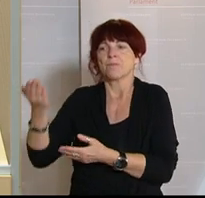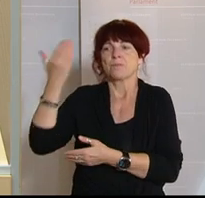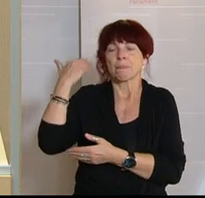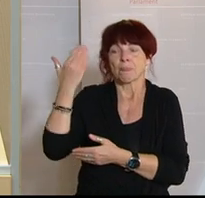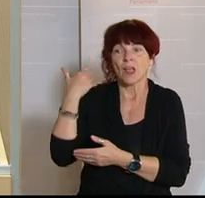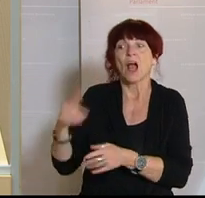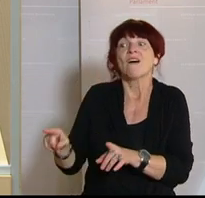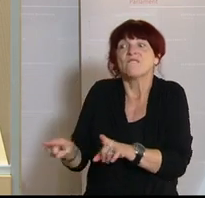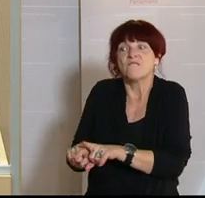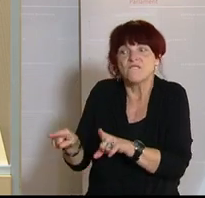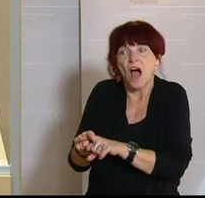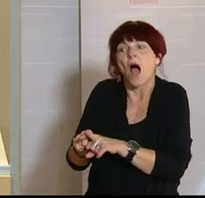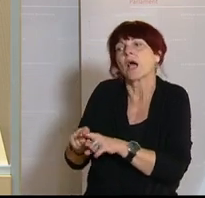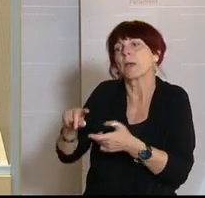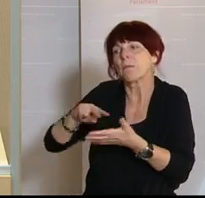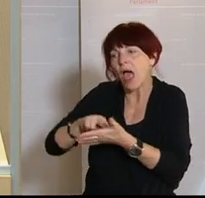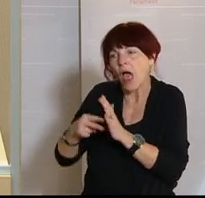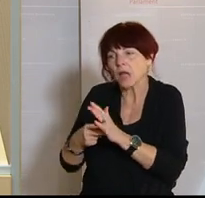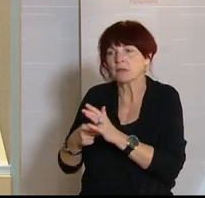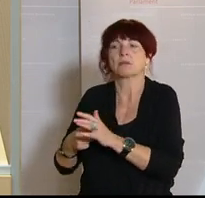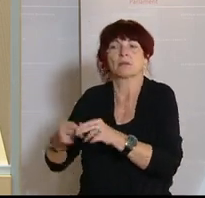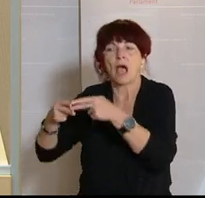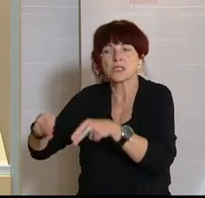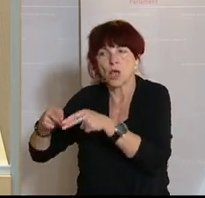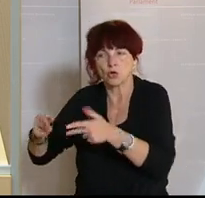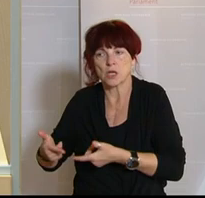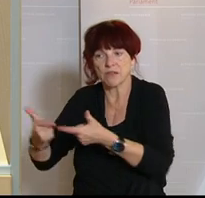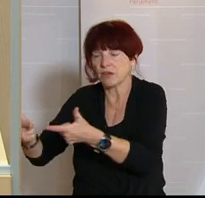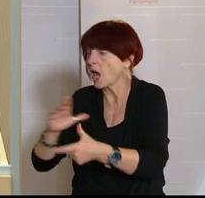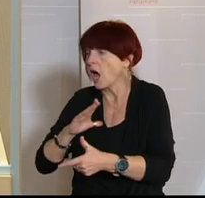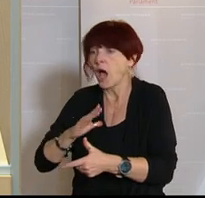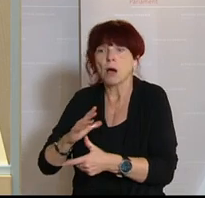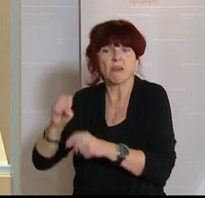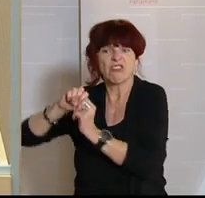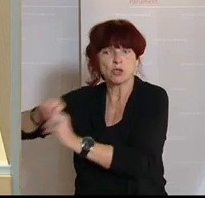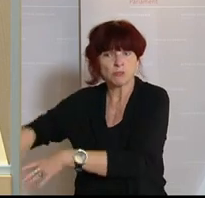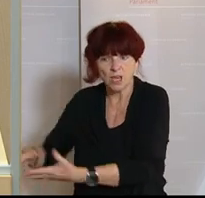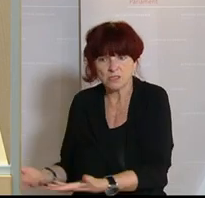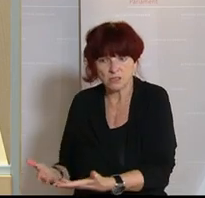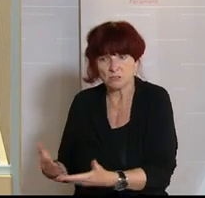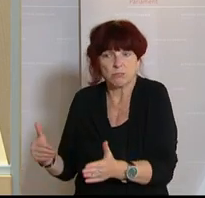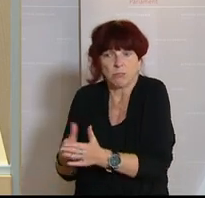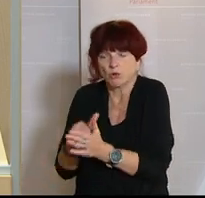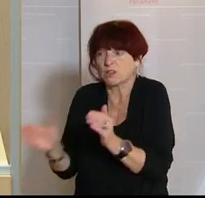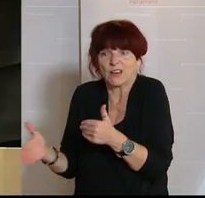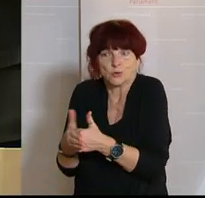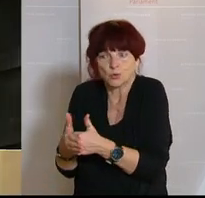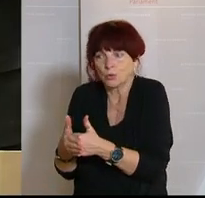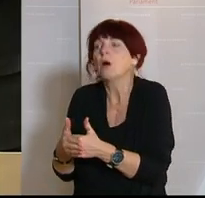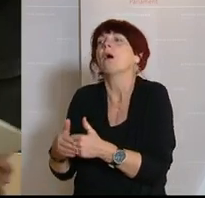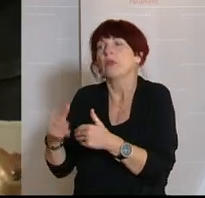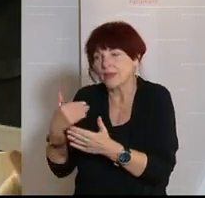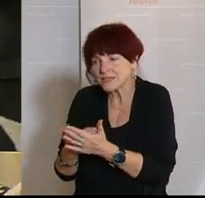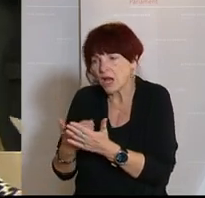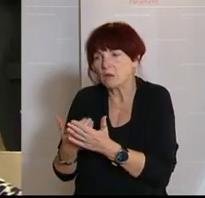geschuldet wären. Und somit konnten Menschen geholfen werden, die zu Hause Obst und Gemüse brauchen und in weiterer Folge auch den Unternehmen